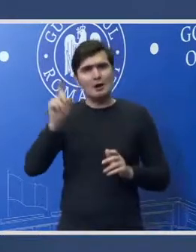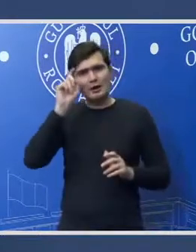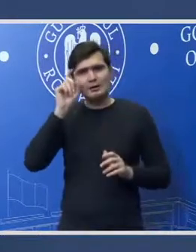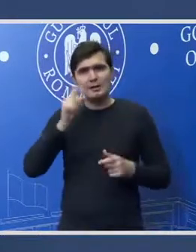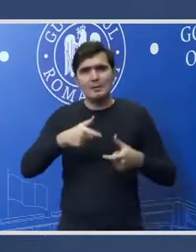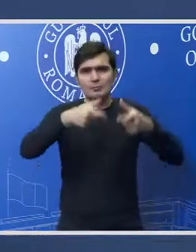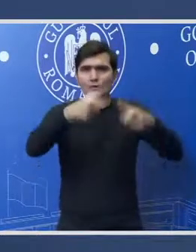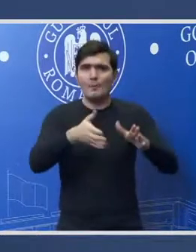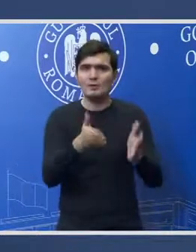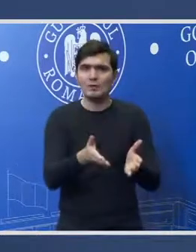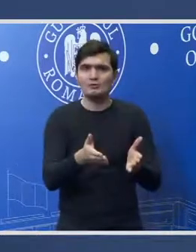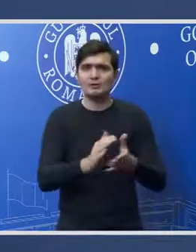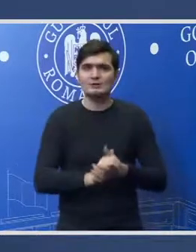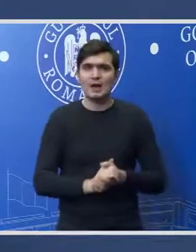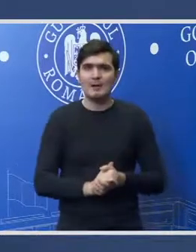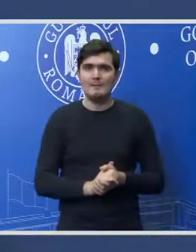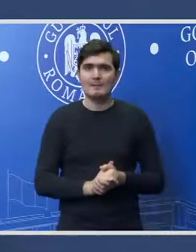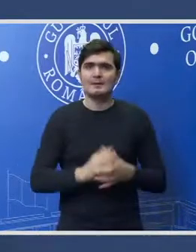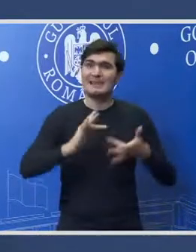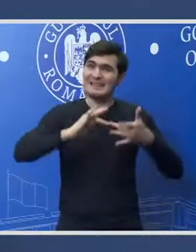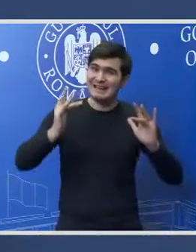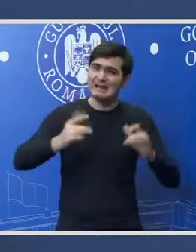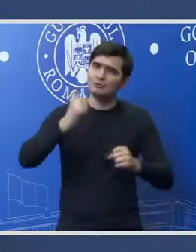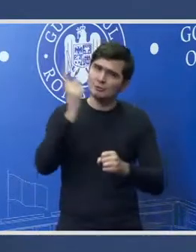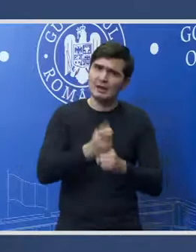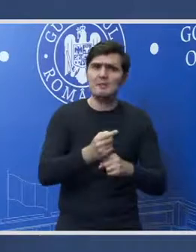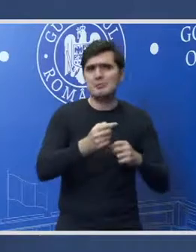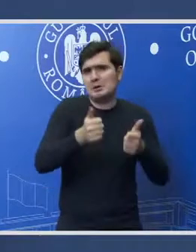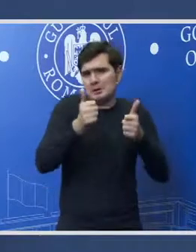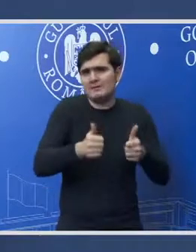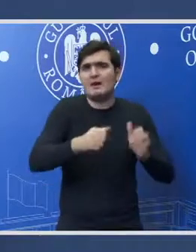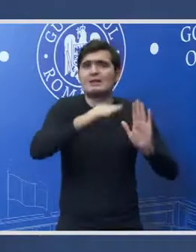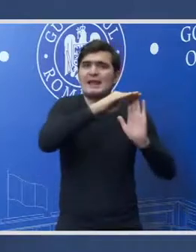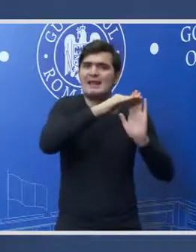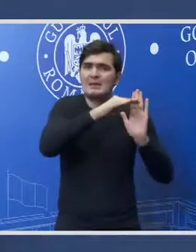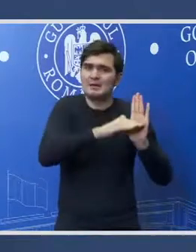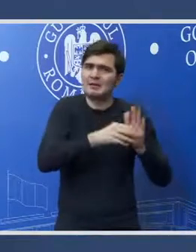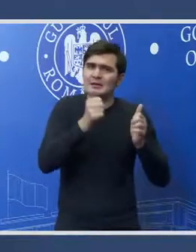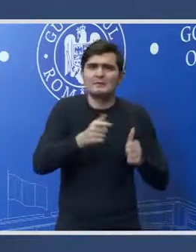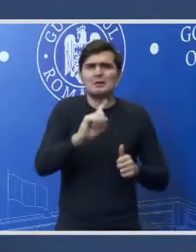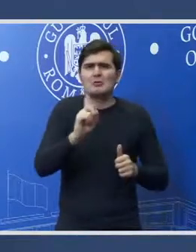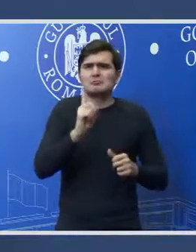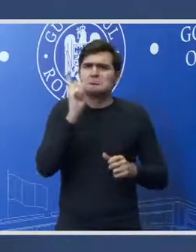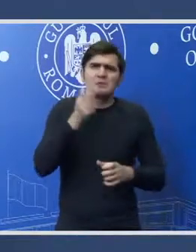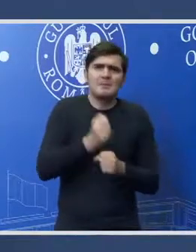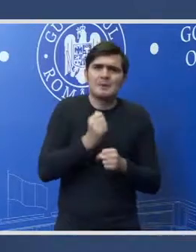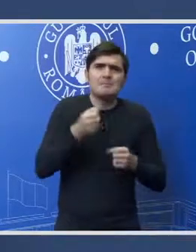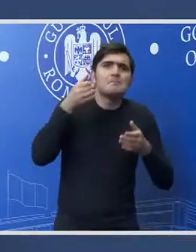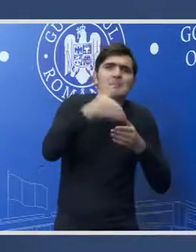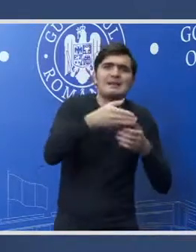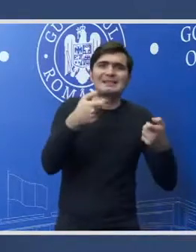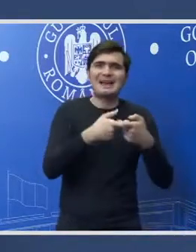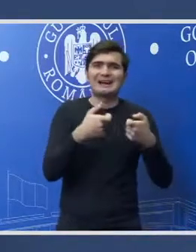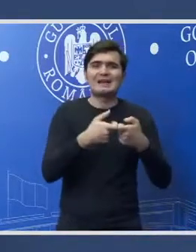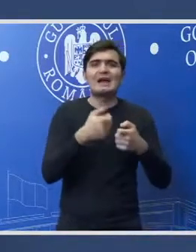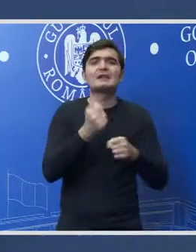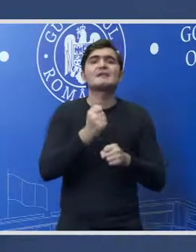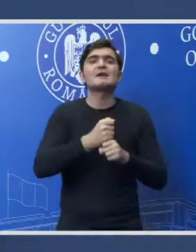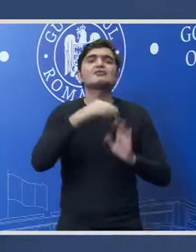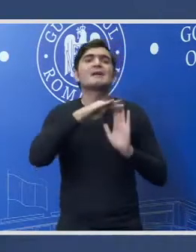domeniul acesta sau internetul trebuie reglementat este adevărat dar nu cred că prin taxare se poate face această reglementare.